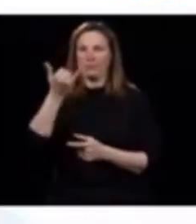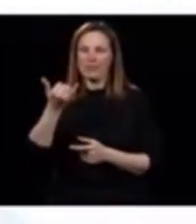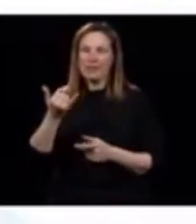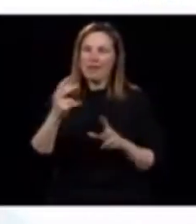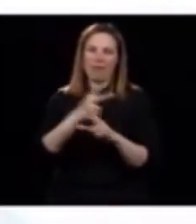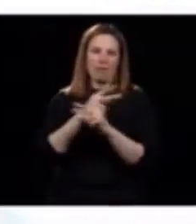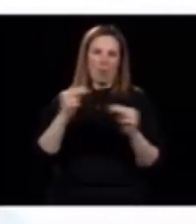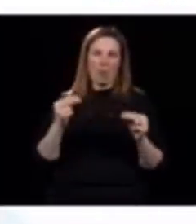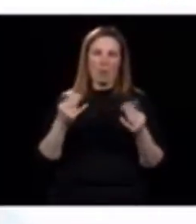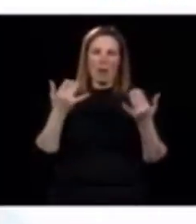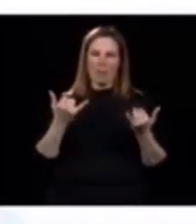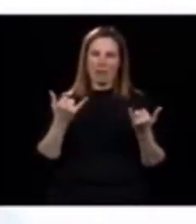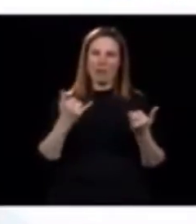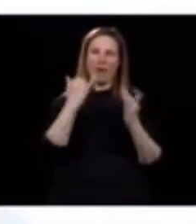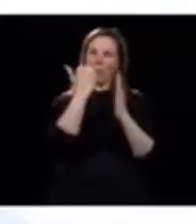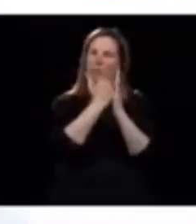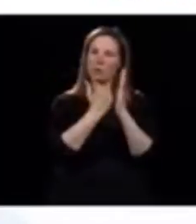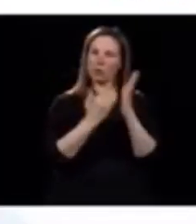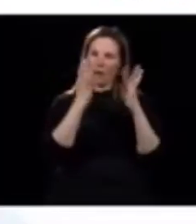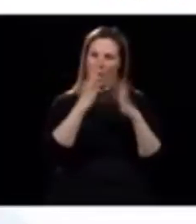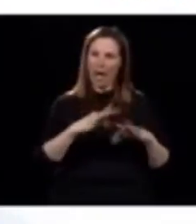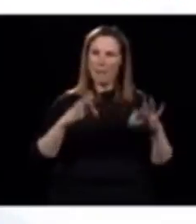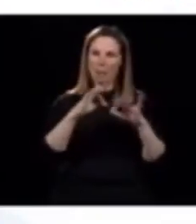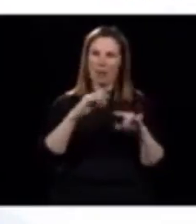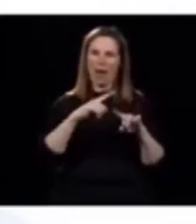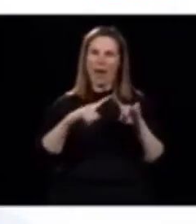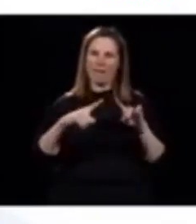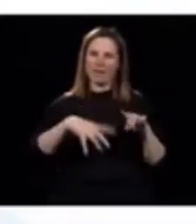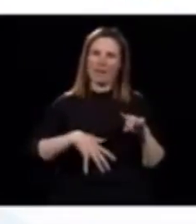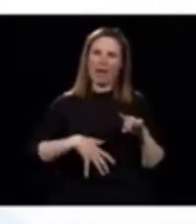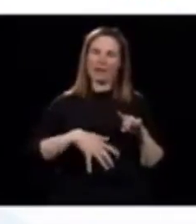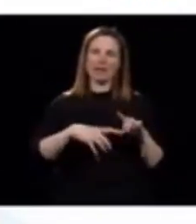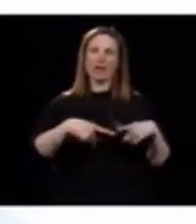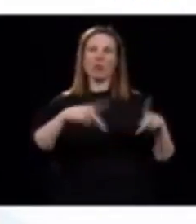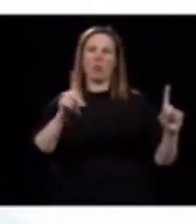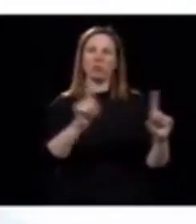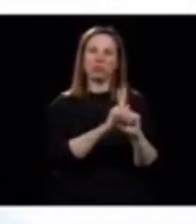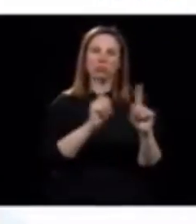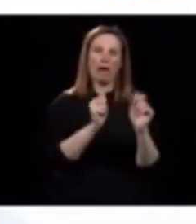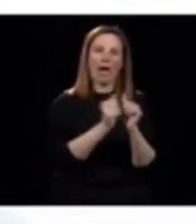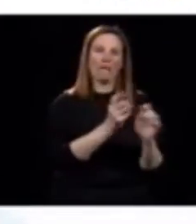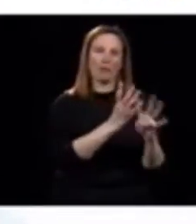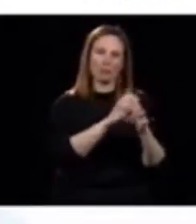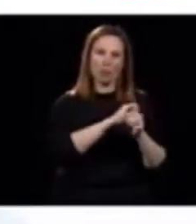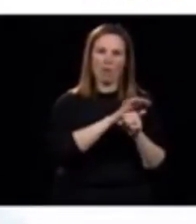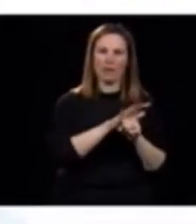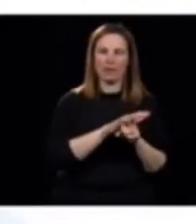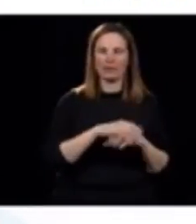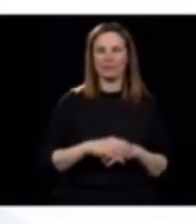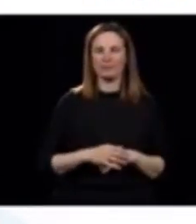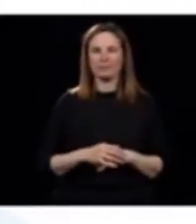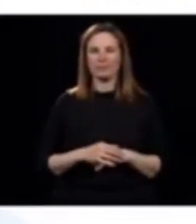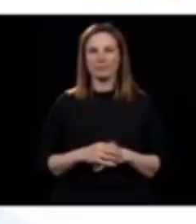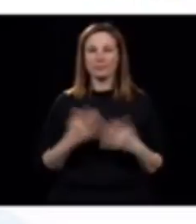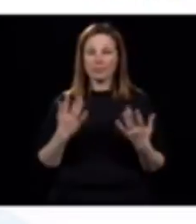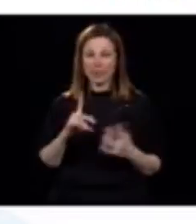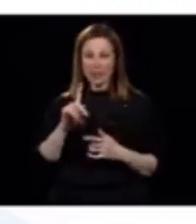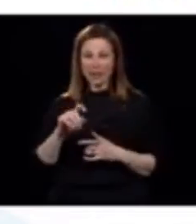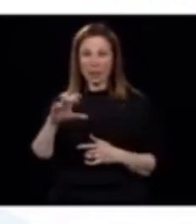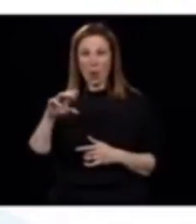chance. Je vous dirais que les mesures qu va mettre en place pourraient exposer la femme enceinte. Merci. Maintenant, Mylène Crène traite le devoir.